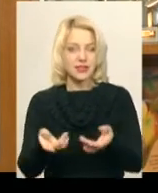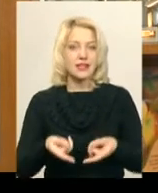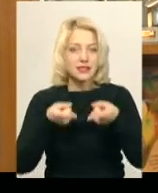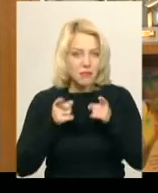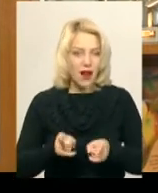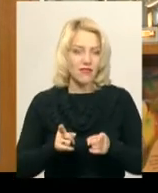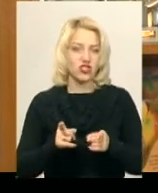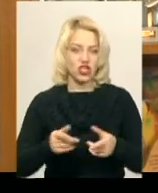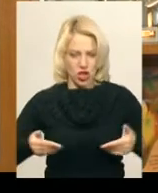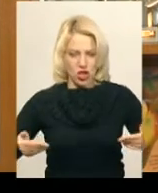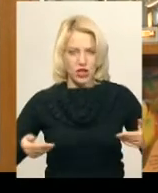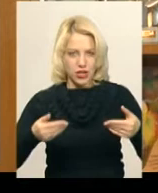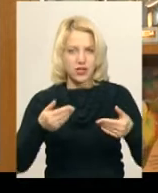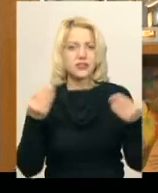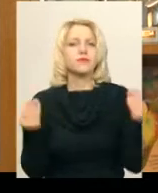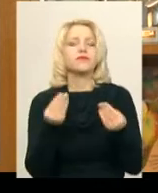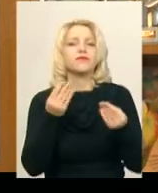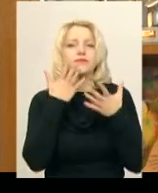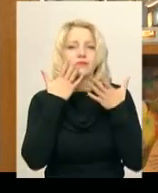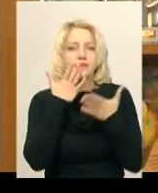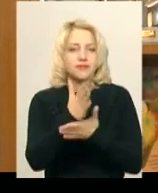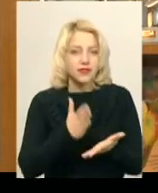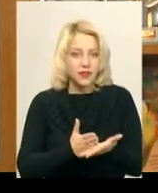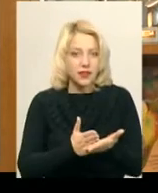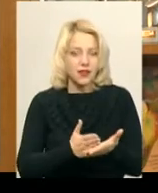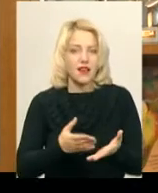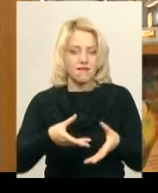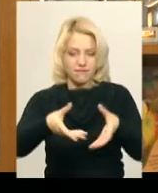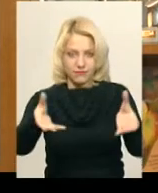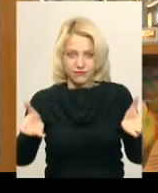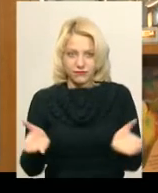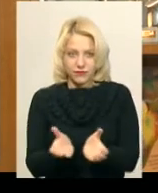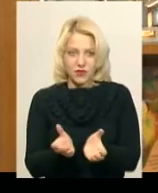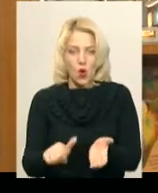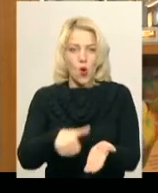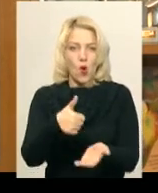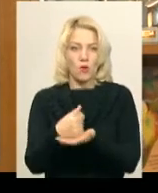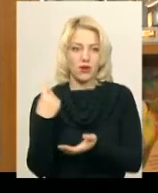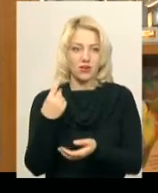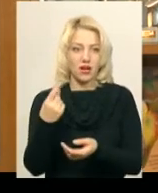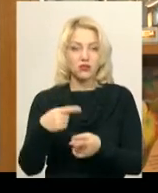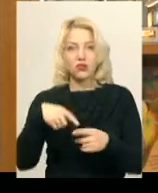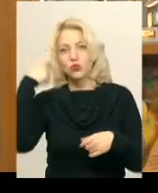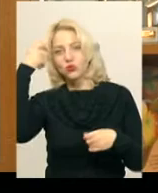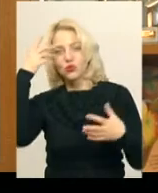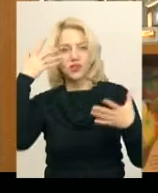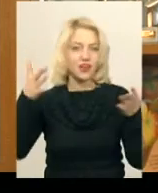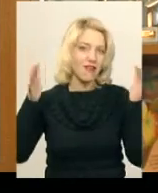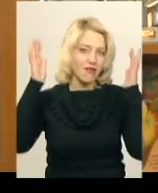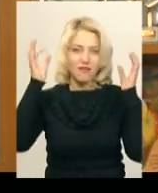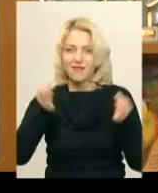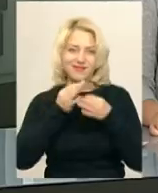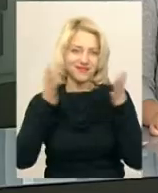живий коровай губернатору цього регіону Мірсіна, там турки були в захваті.